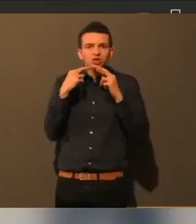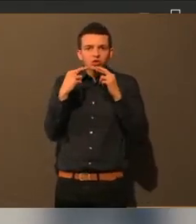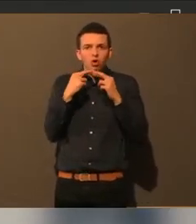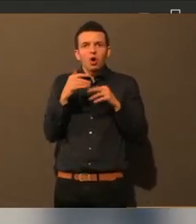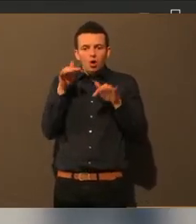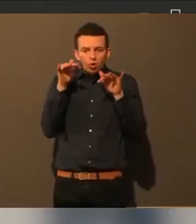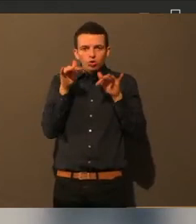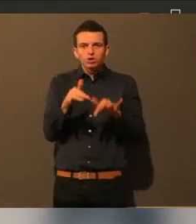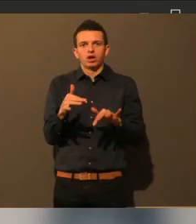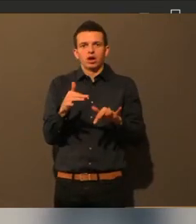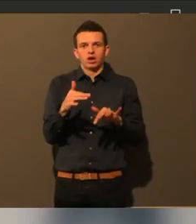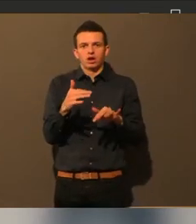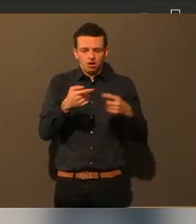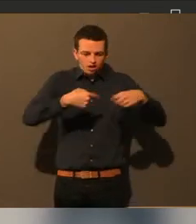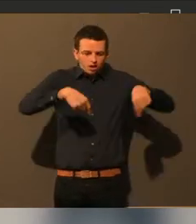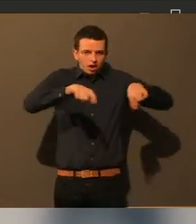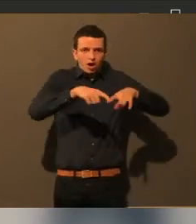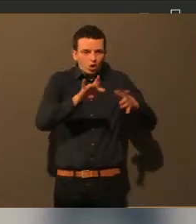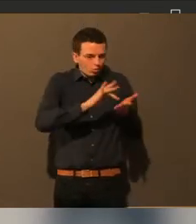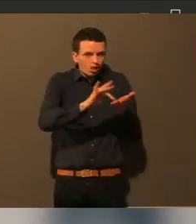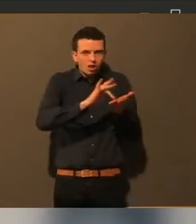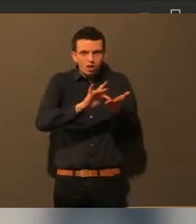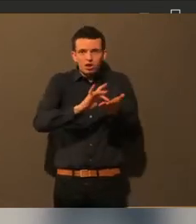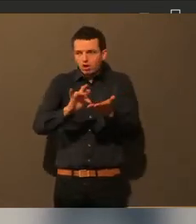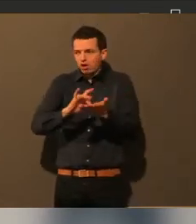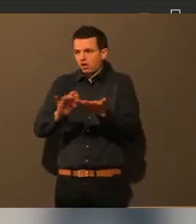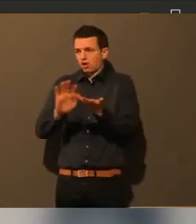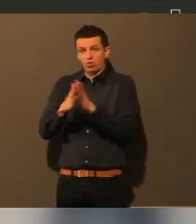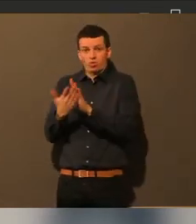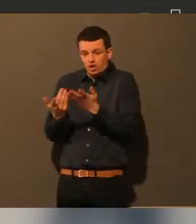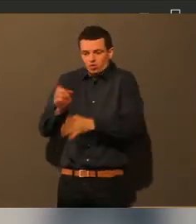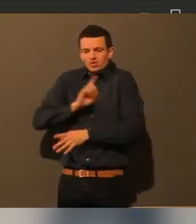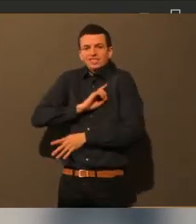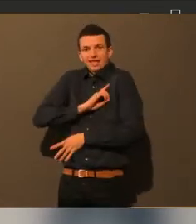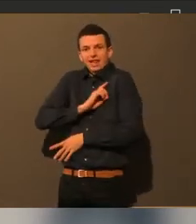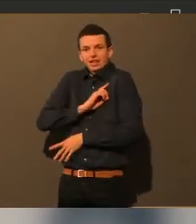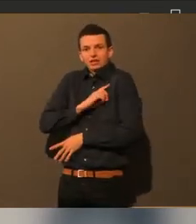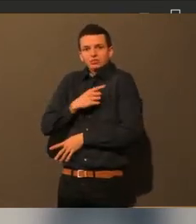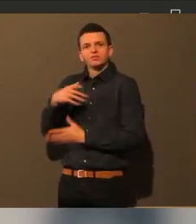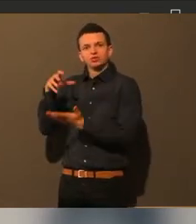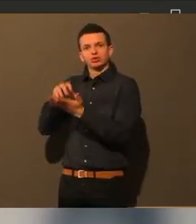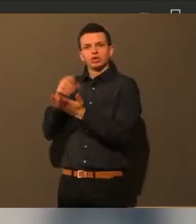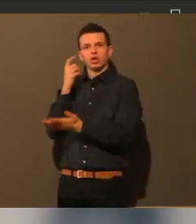Räume wir eben auch in der Stadt selber zur Verfügung haben, die da auch vielleicht anders genutzt werden können.